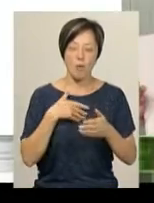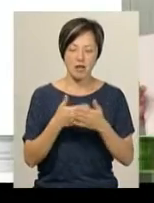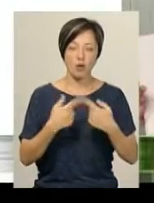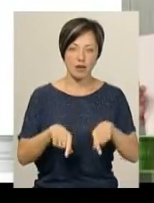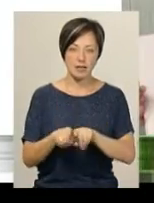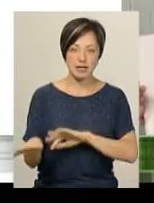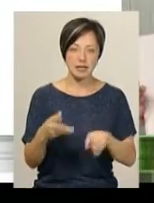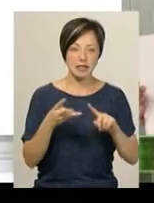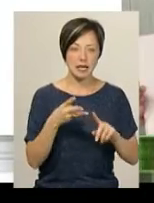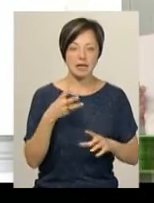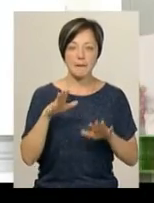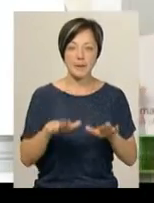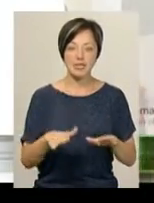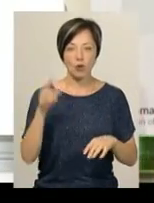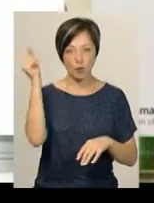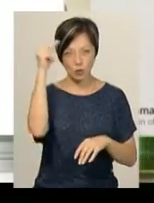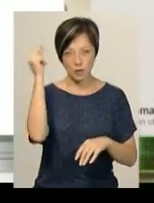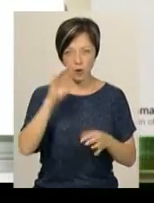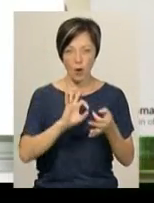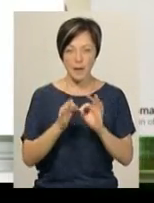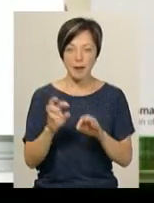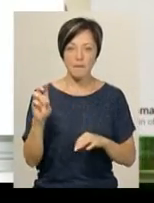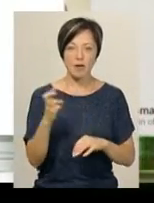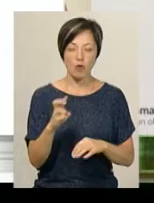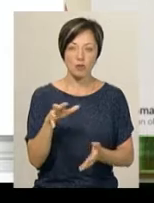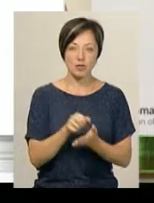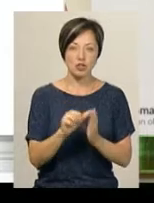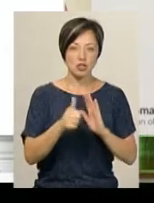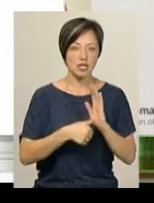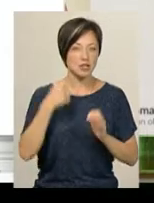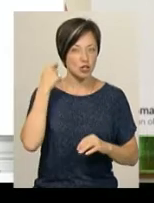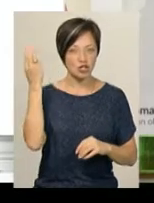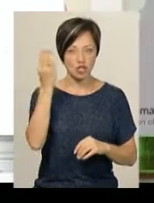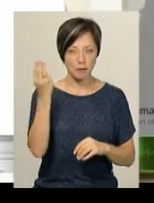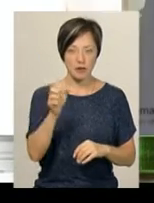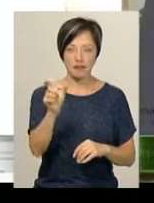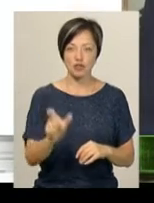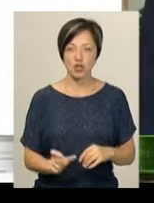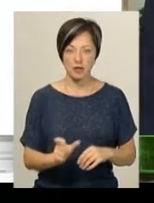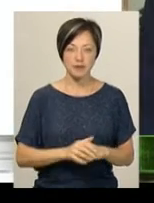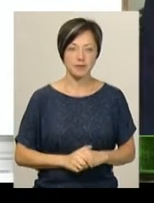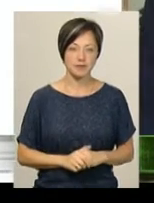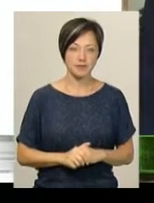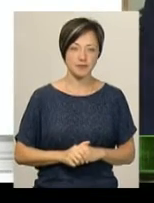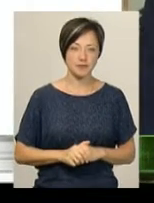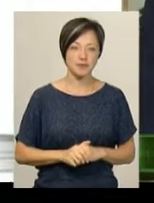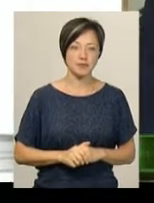Третє місце на Міжнародній учнівській олімпіаді з біології в Тегерані посів 16-річний шепетівчанин Владислав Євтушок.